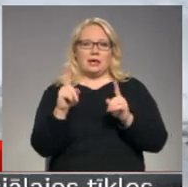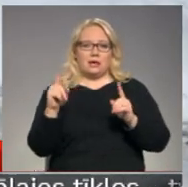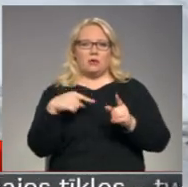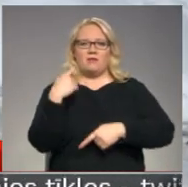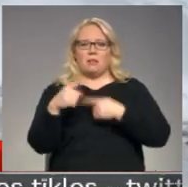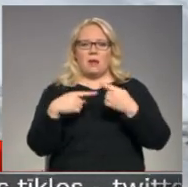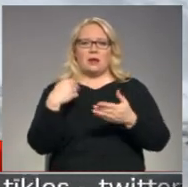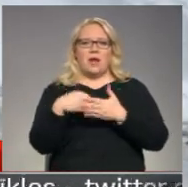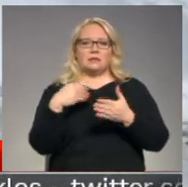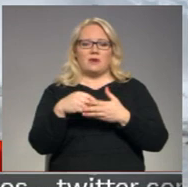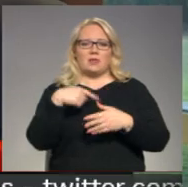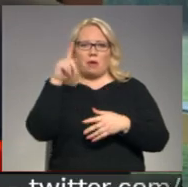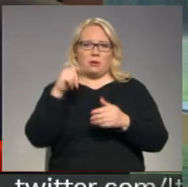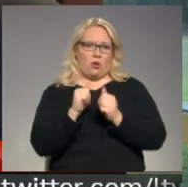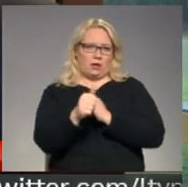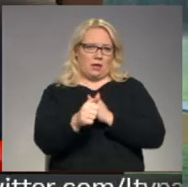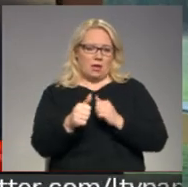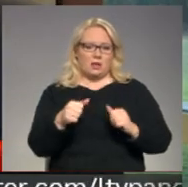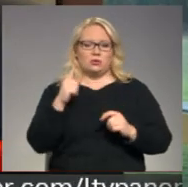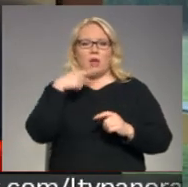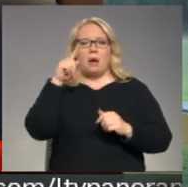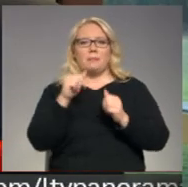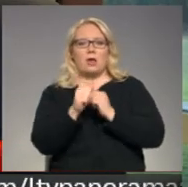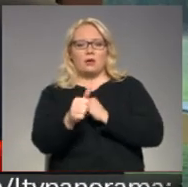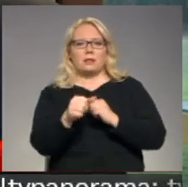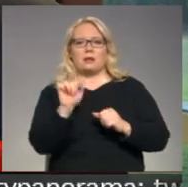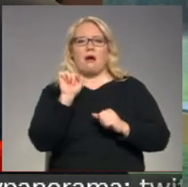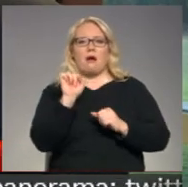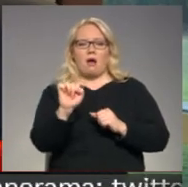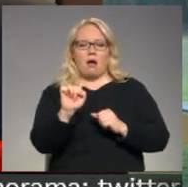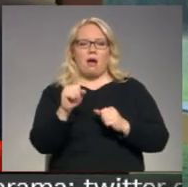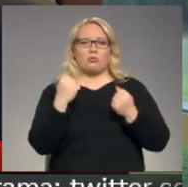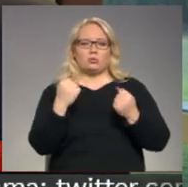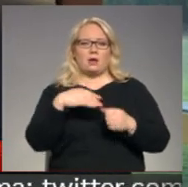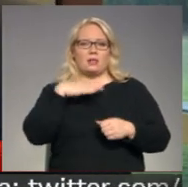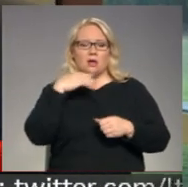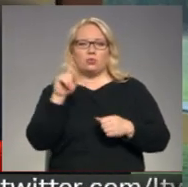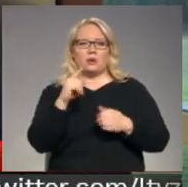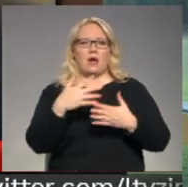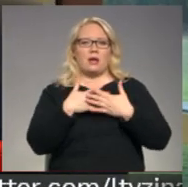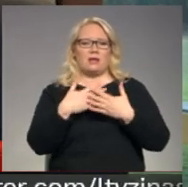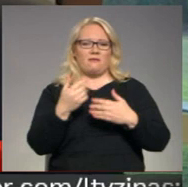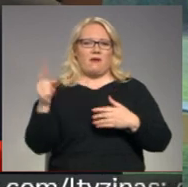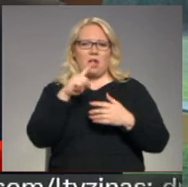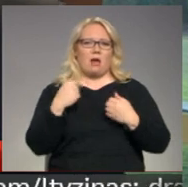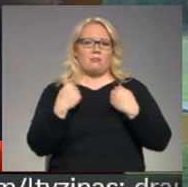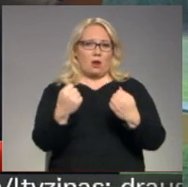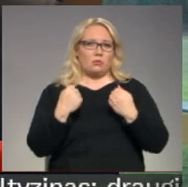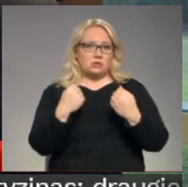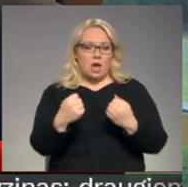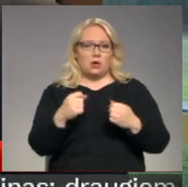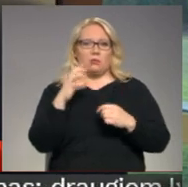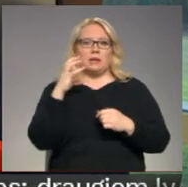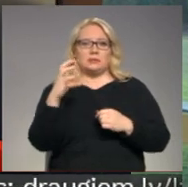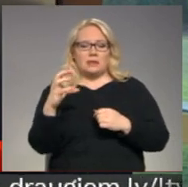jāizvērtē prioritātes. Prioritāri tomēr ir A, uzturēšanas klase ceļa, kur lielāka intensitāte, kur vailāk braucēja, un savukārt